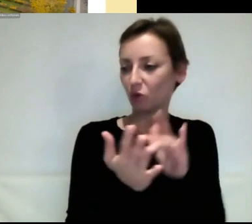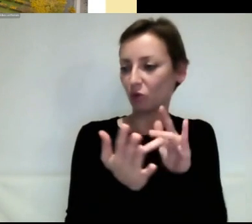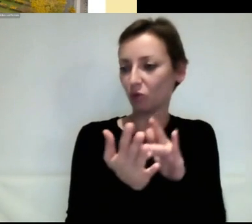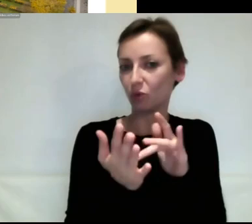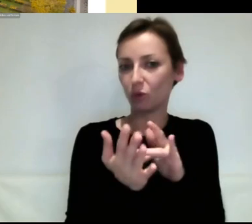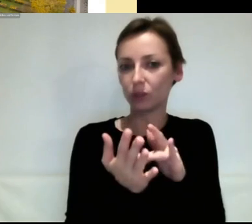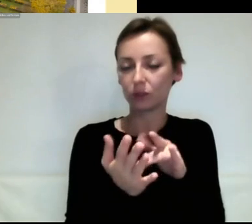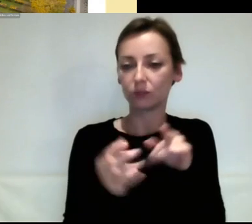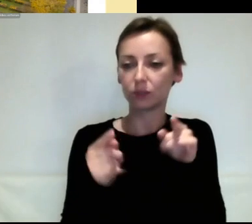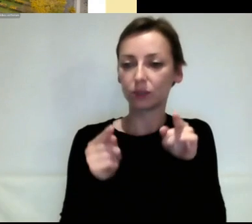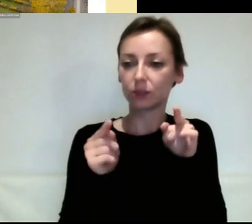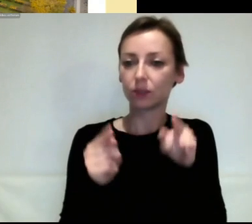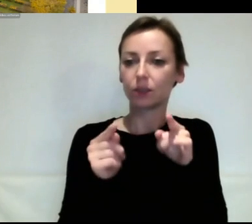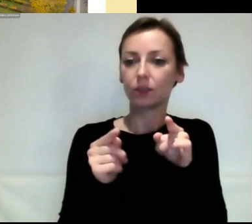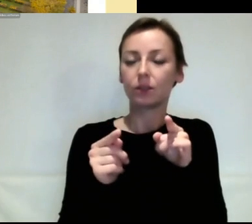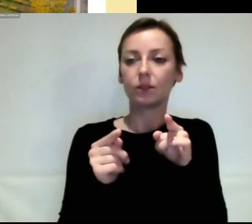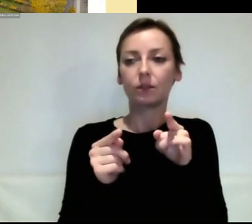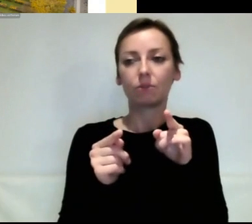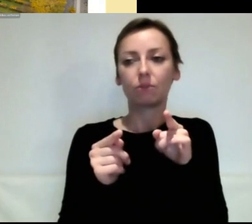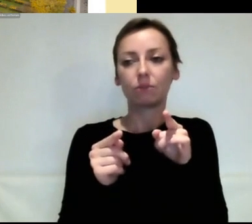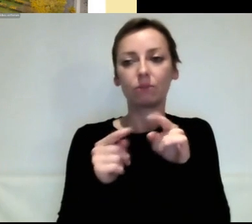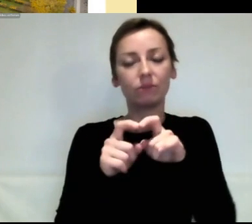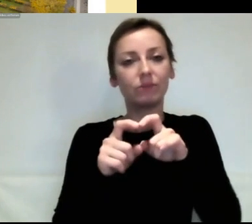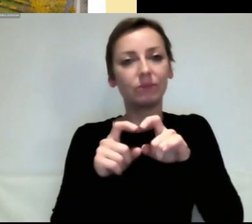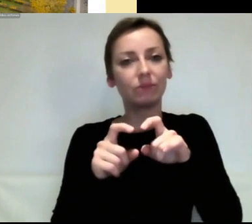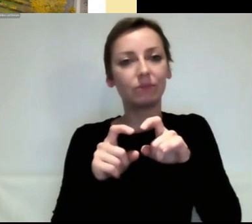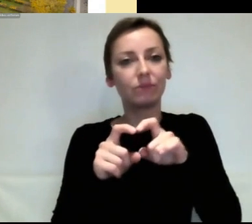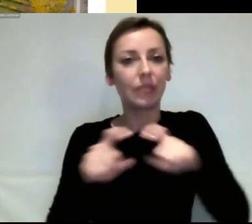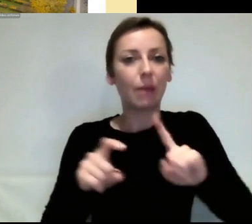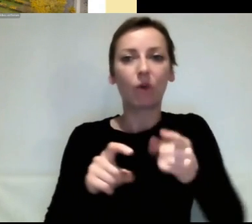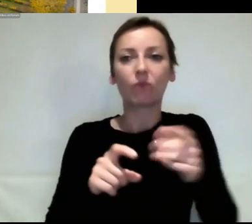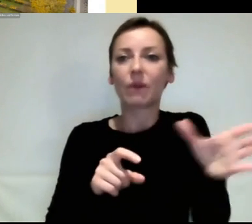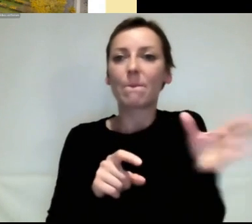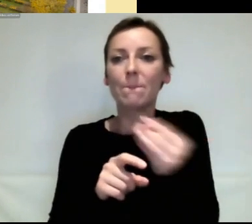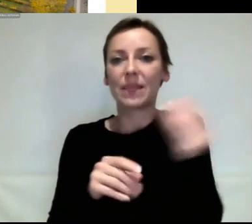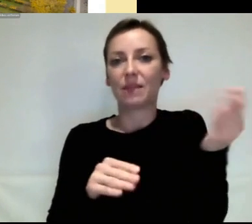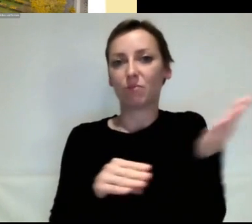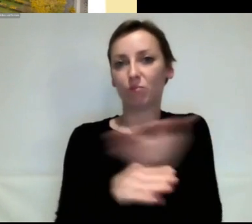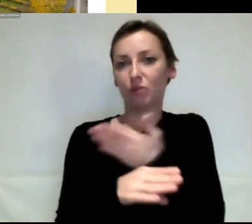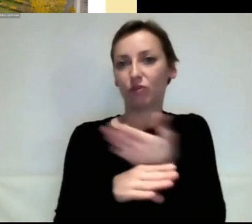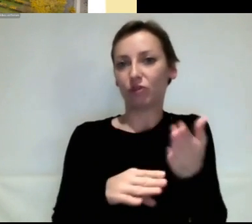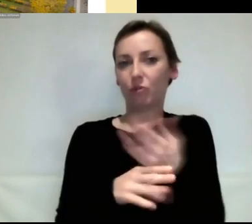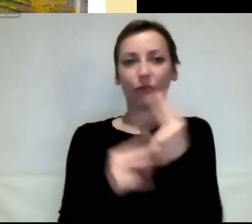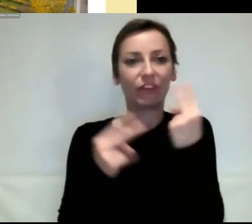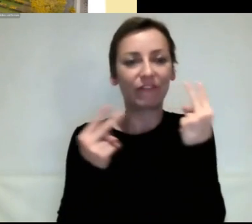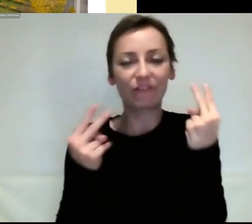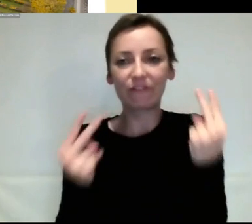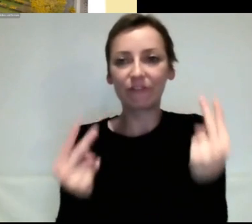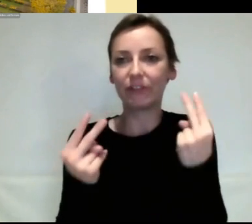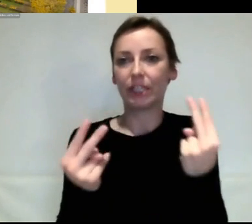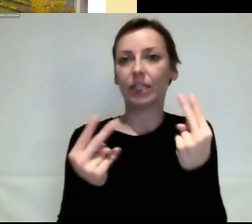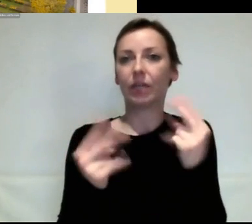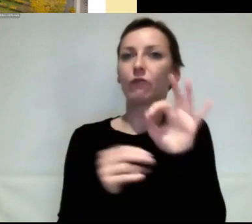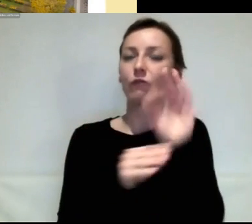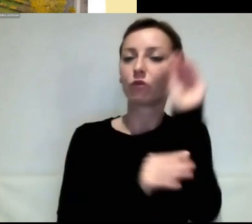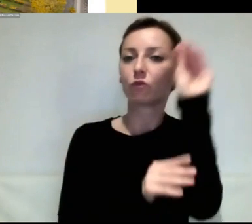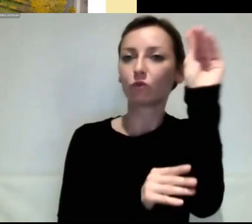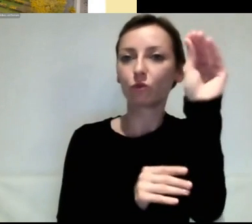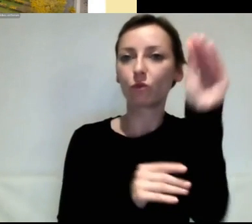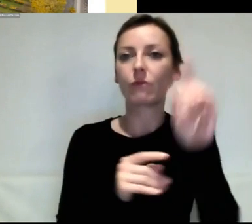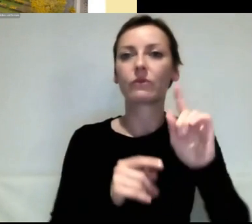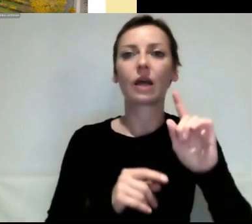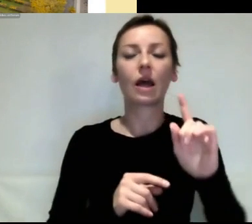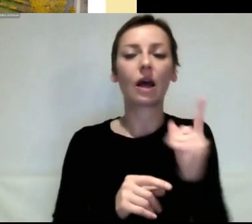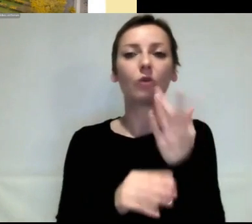weitreichende Formen der Mitbestimmung. Und wie wir aber bei den Handlungsempfehlungen, die ich jetzt beispielhaft vorgestellt habe, auch gesehen haben,